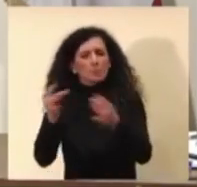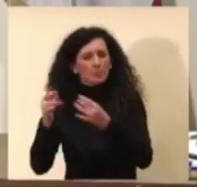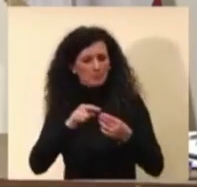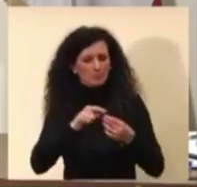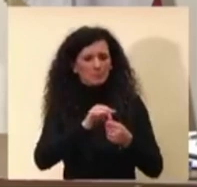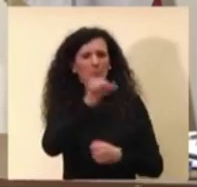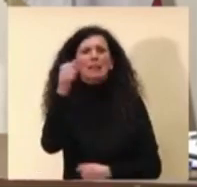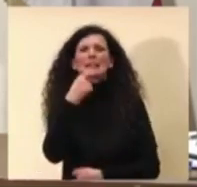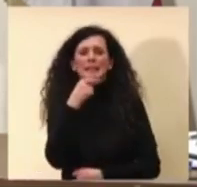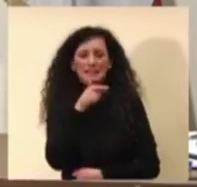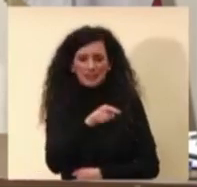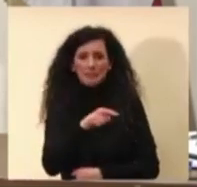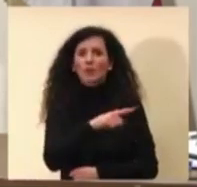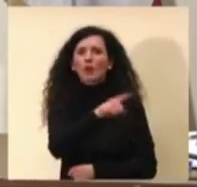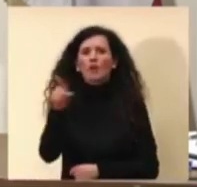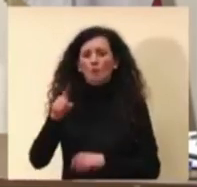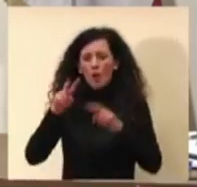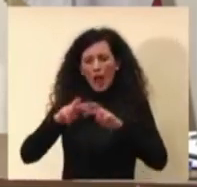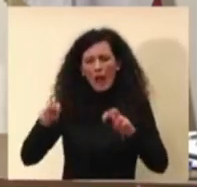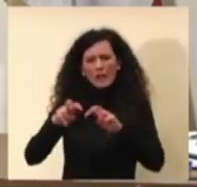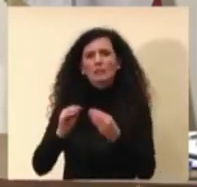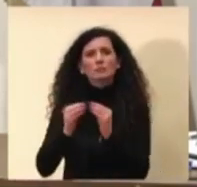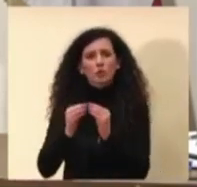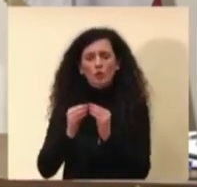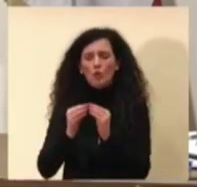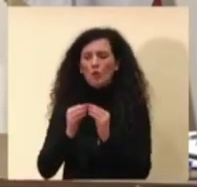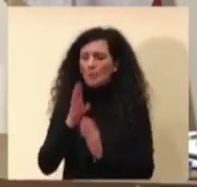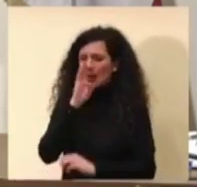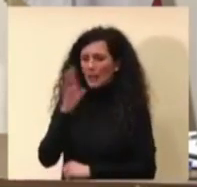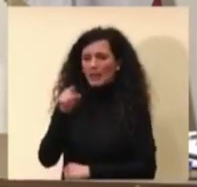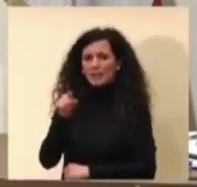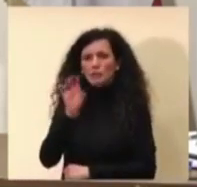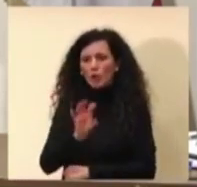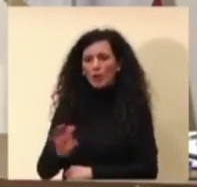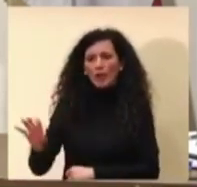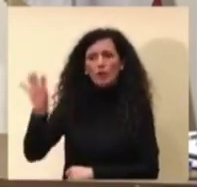fate voi andate a vedere nelle regioni che hanno avuto